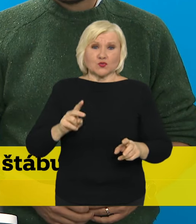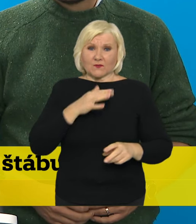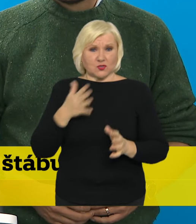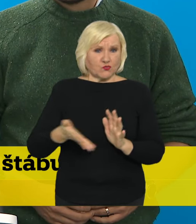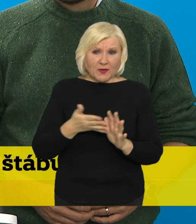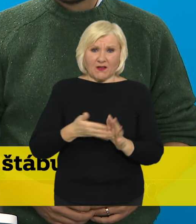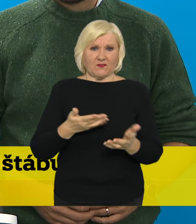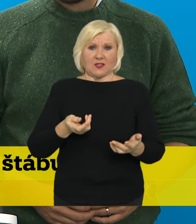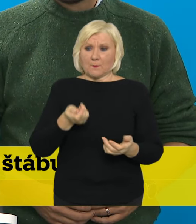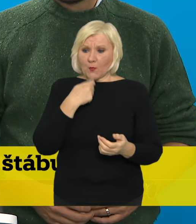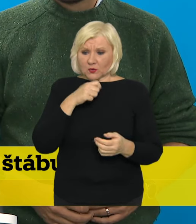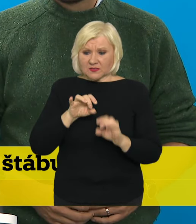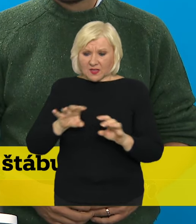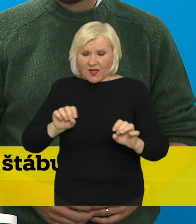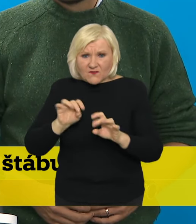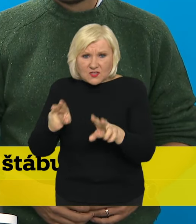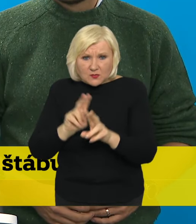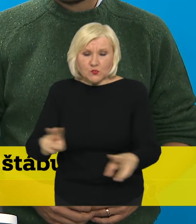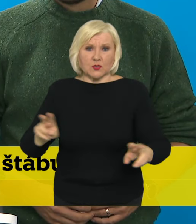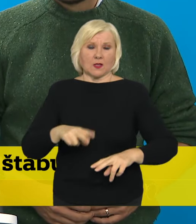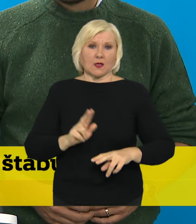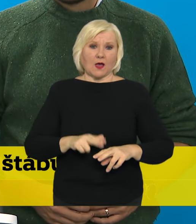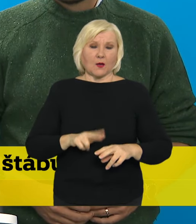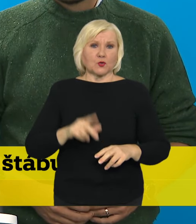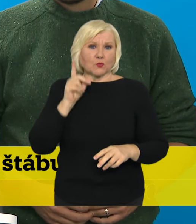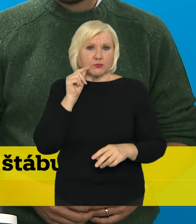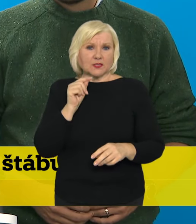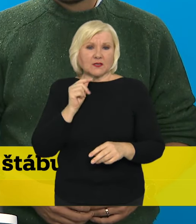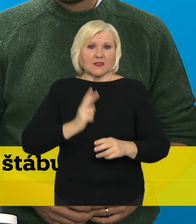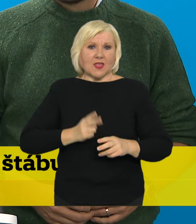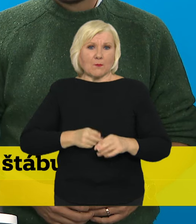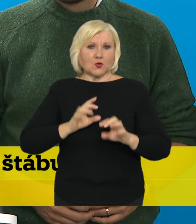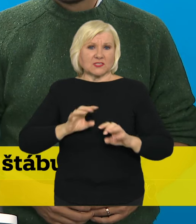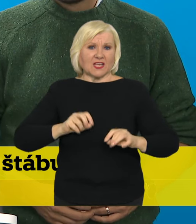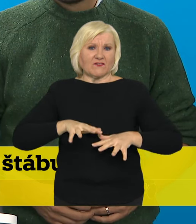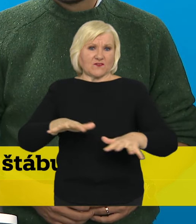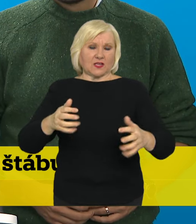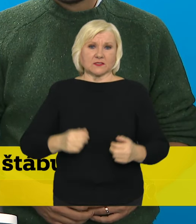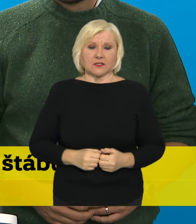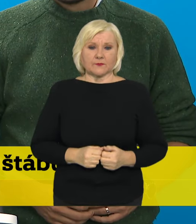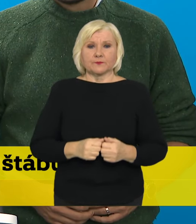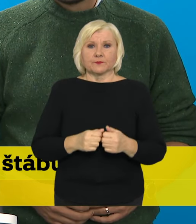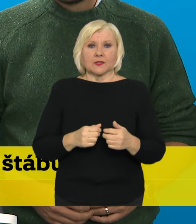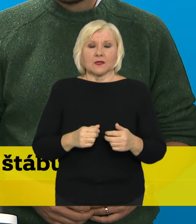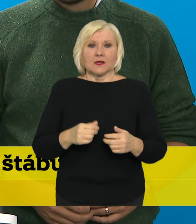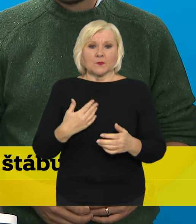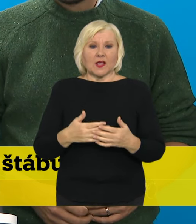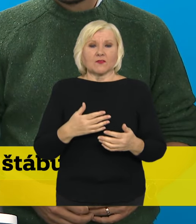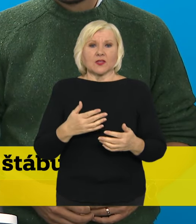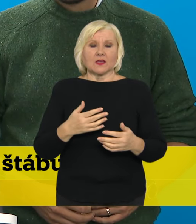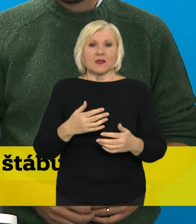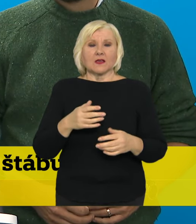potraviny, což může vést rychleji k šíření infekčních chorob. Ty klasické rady znějí